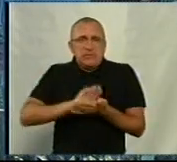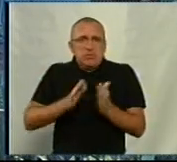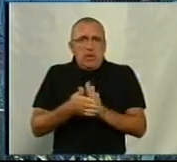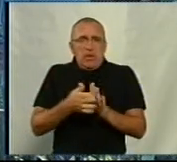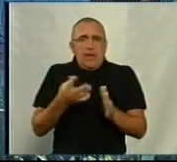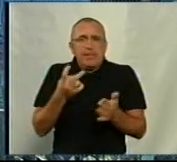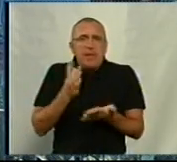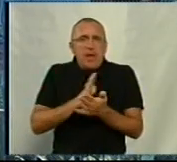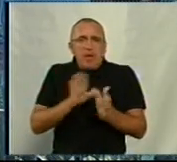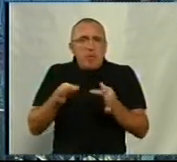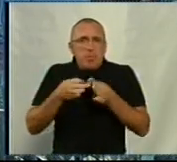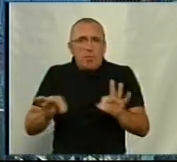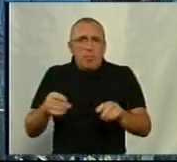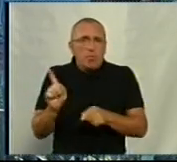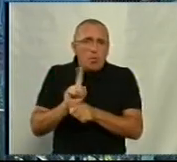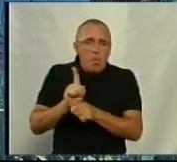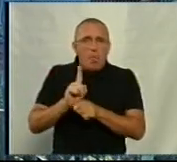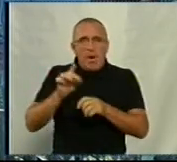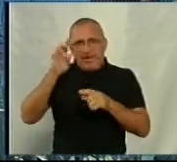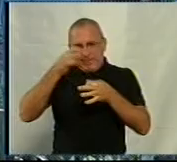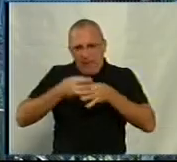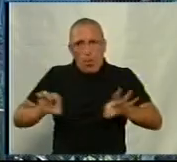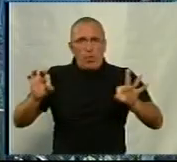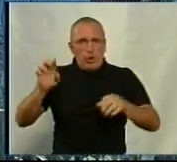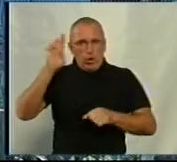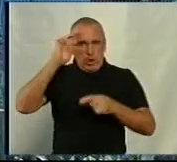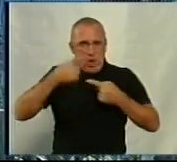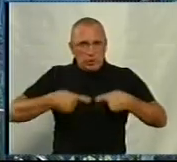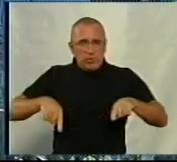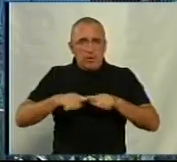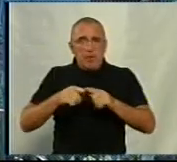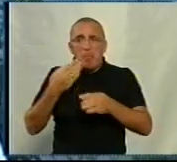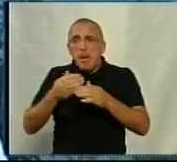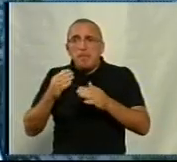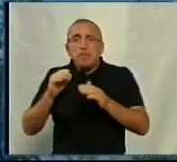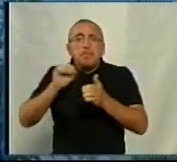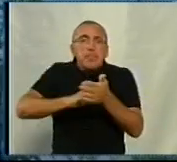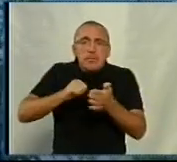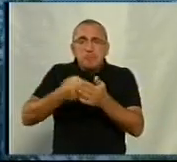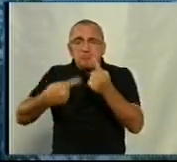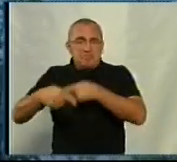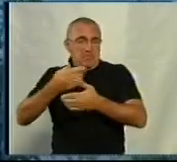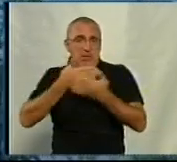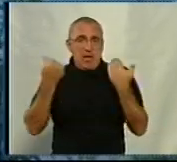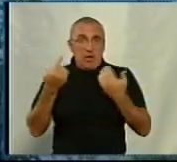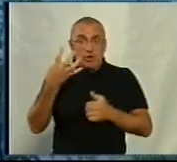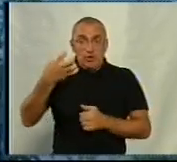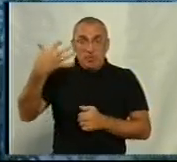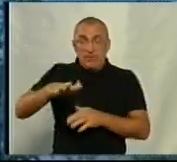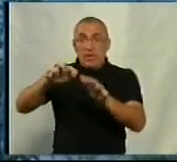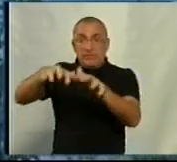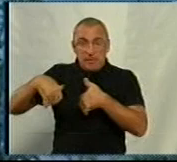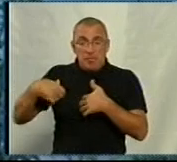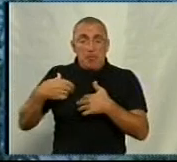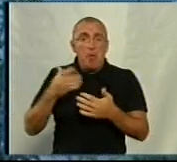є припустимою в нормальній демократичній державі, тому що підстав жодних для повернення немає. Але ж ми розуміємо, що якщо перші 450 тисяч заберуть,